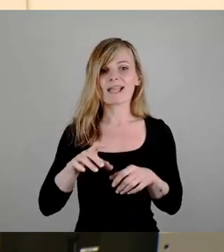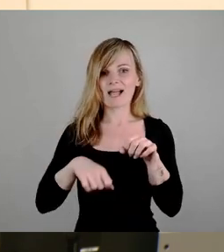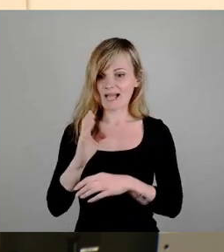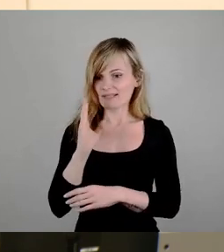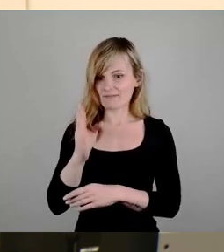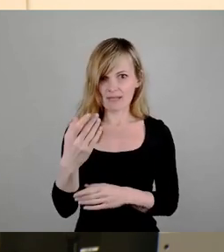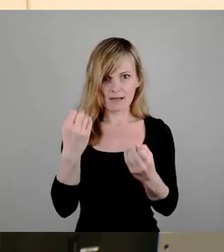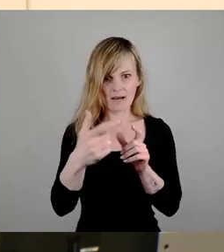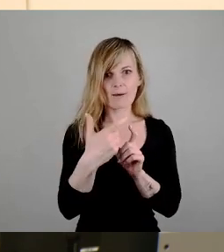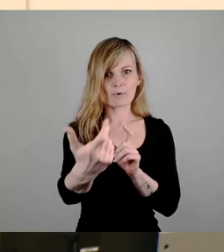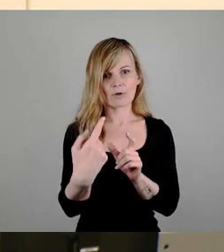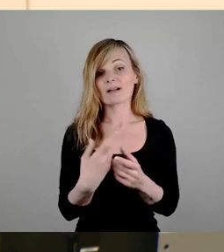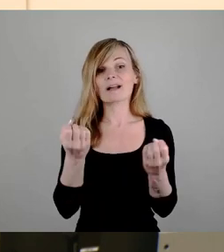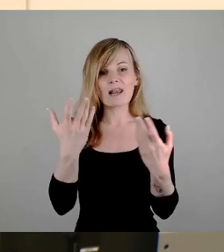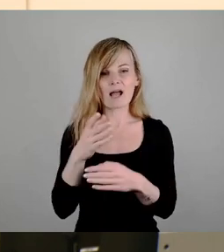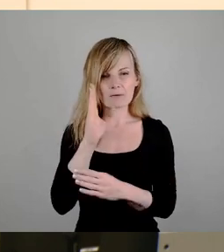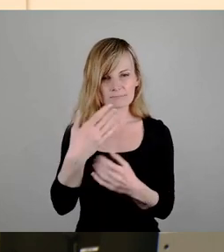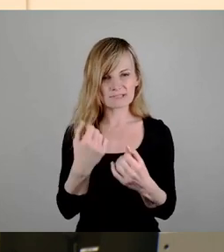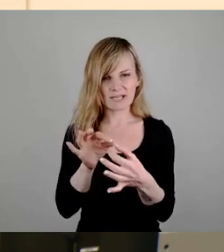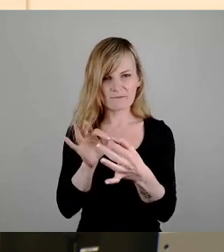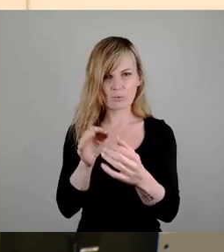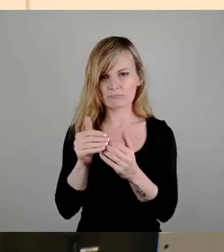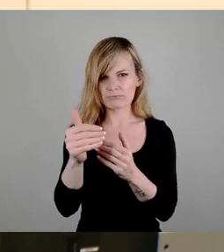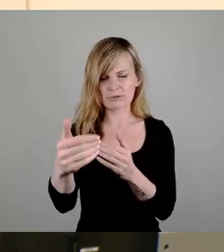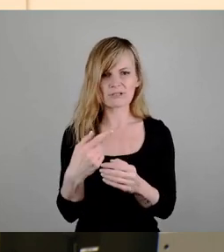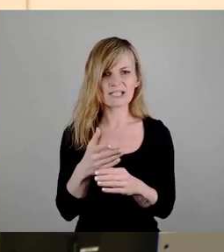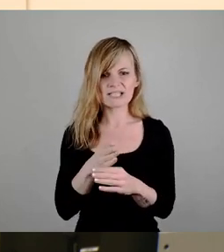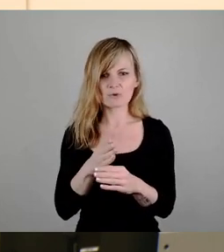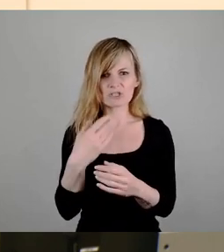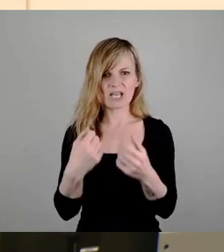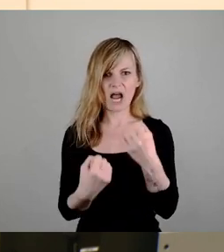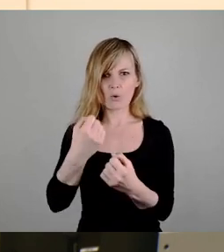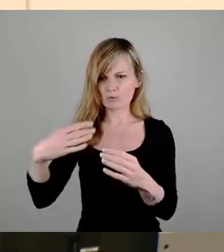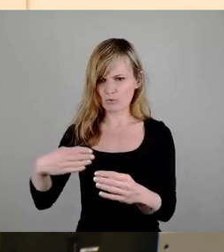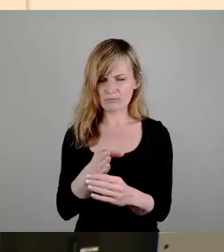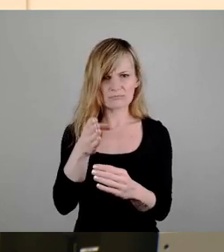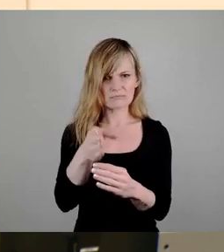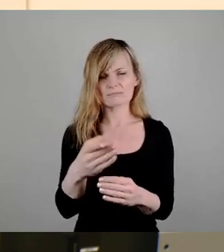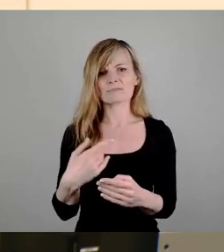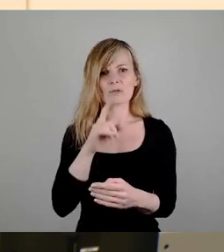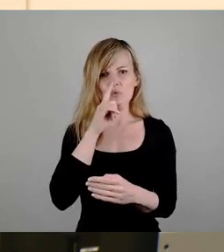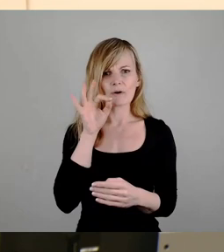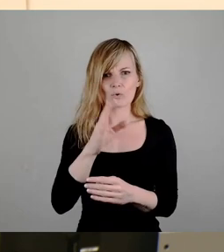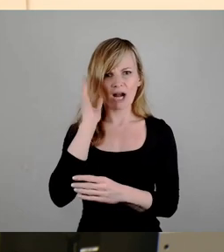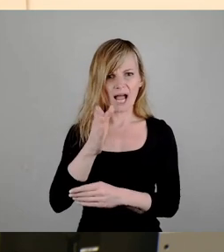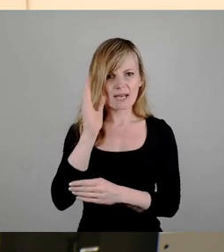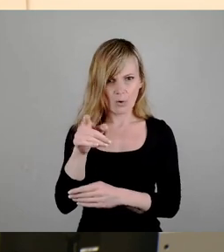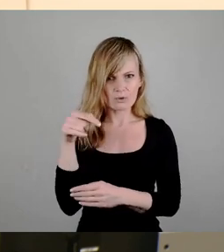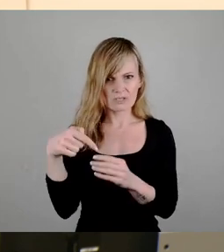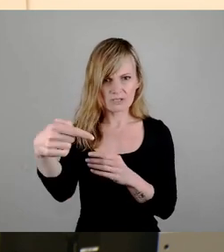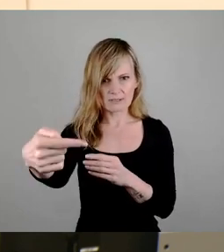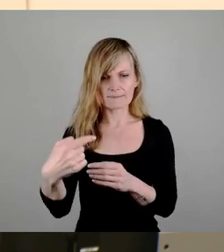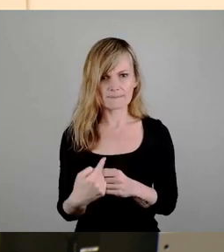der Brücke sozusagen ganz klar geführt ist, muss ich dann zwischen Autospuren, wird er angeordnet, gilt nur noch für die gerade Ausspuren. Die kleine